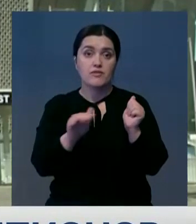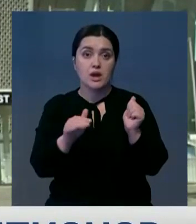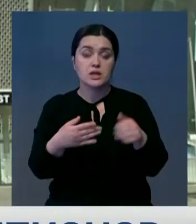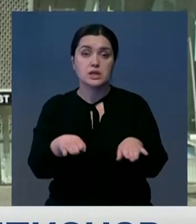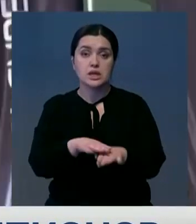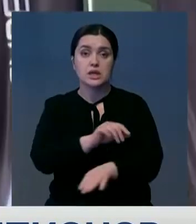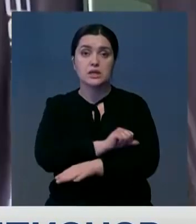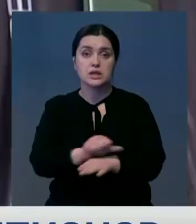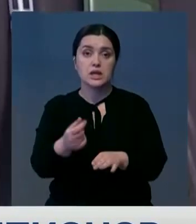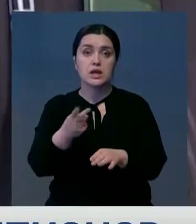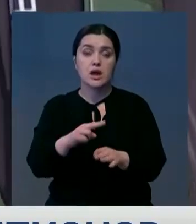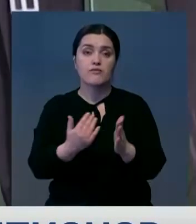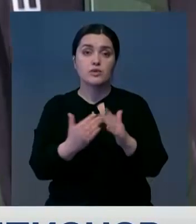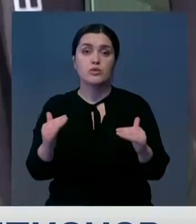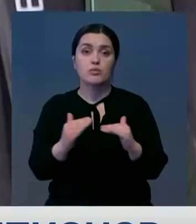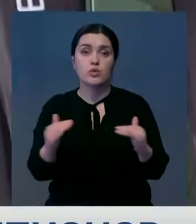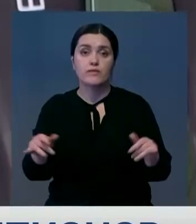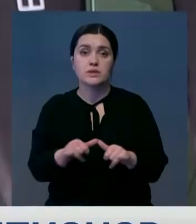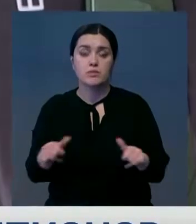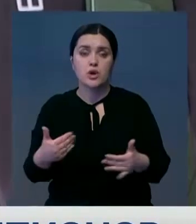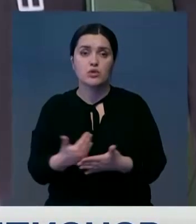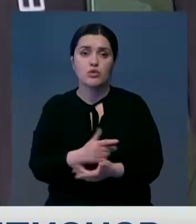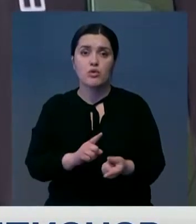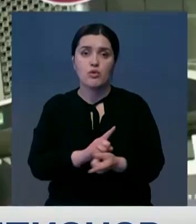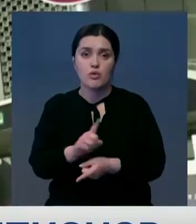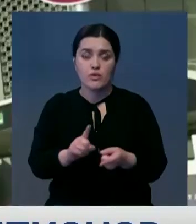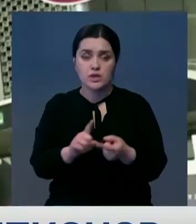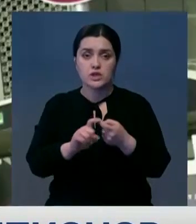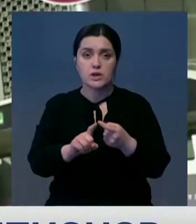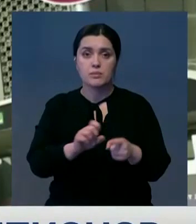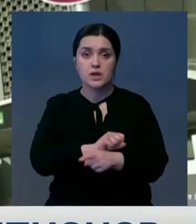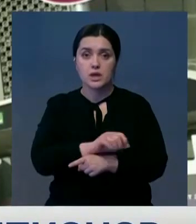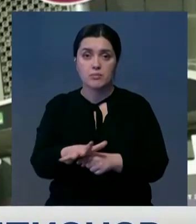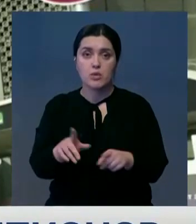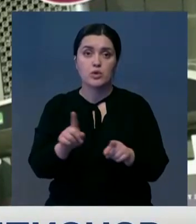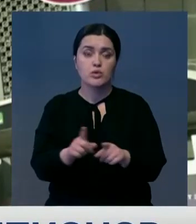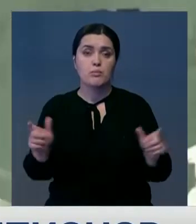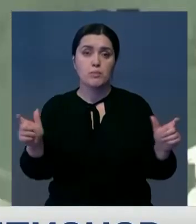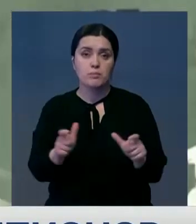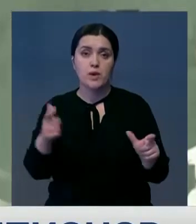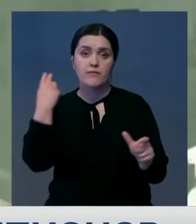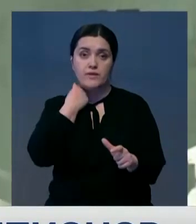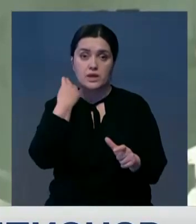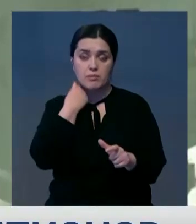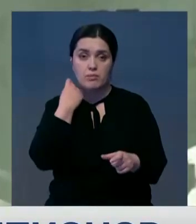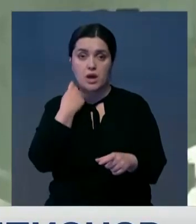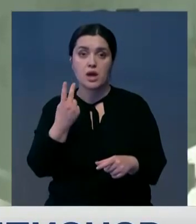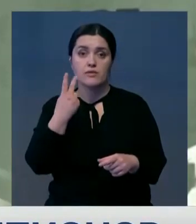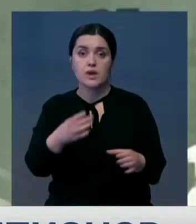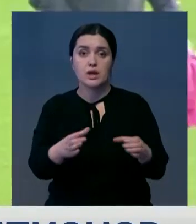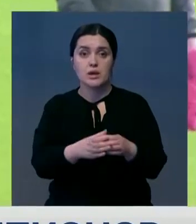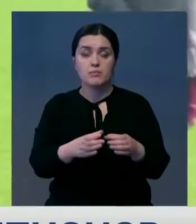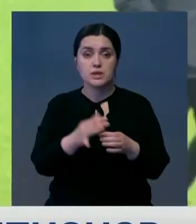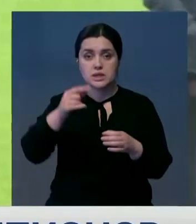немецкие власти закрыли границы для стран с высоким уровнем распространения нового штамма коронавируса. Под бан попала и Великобритания.